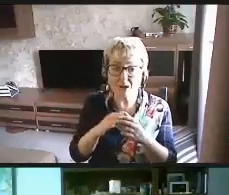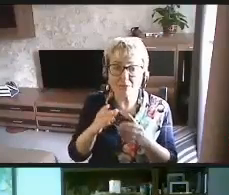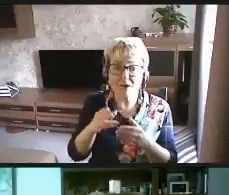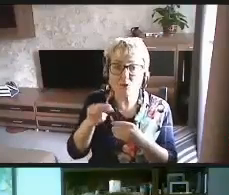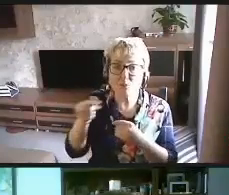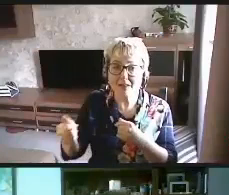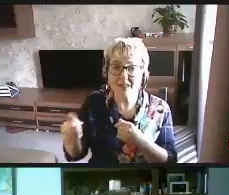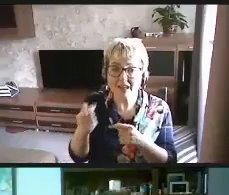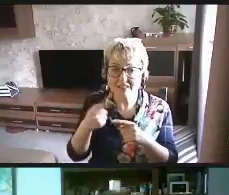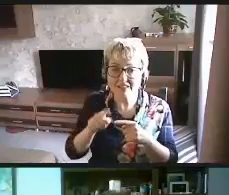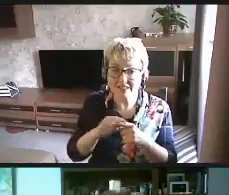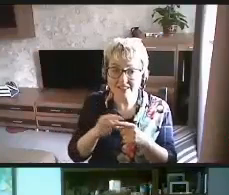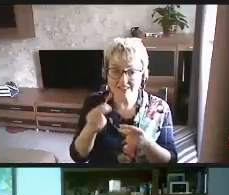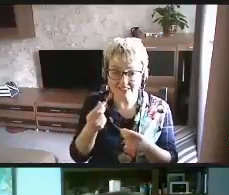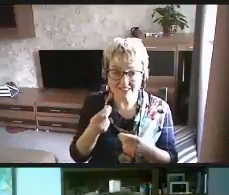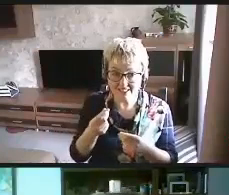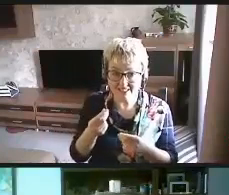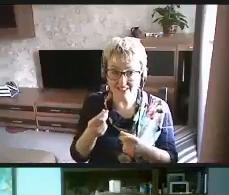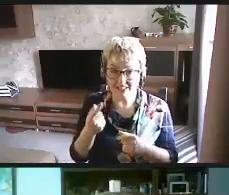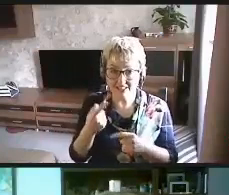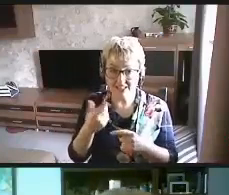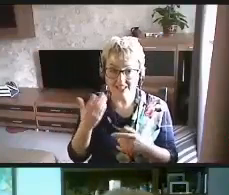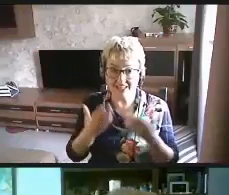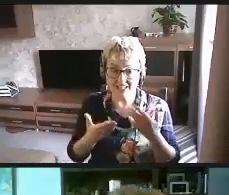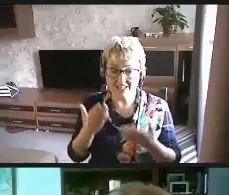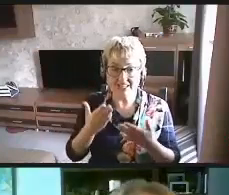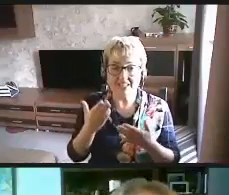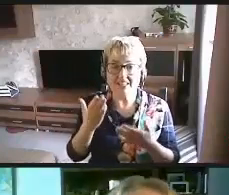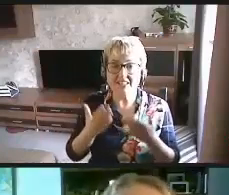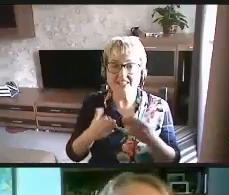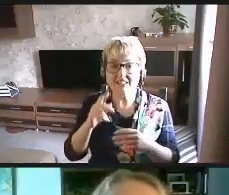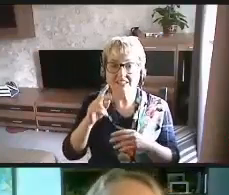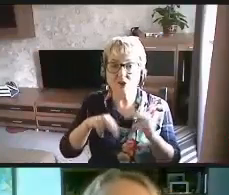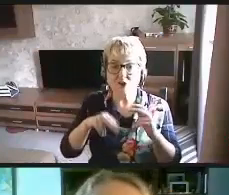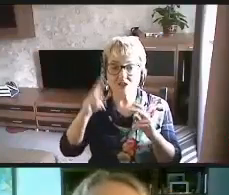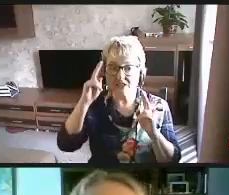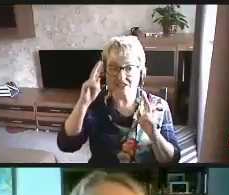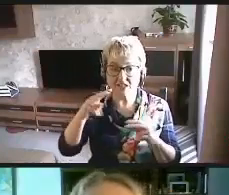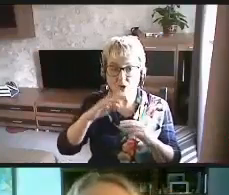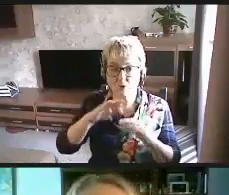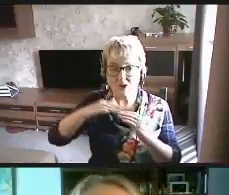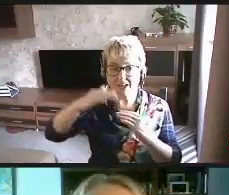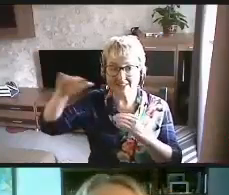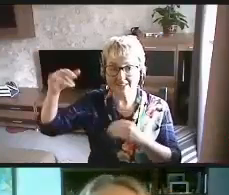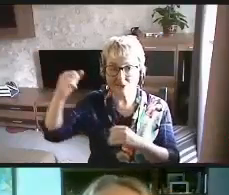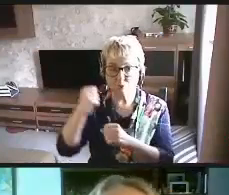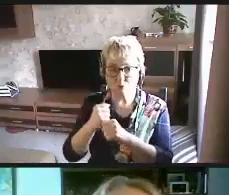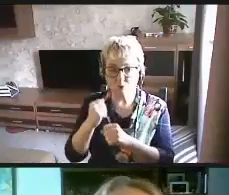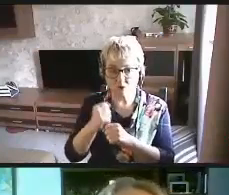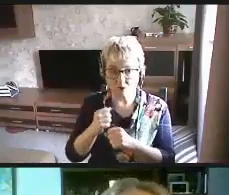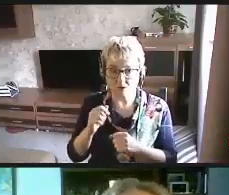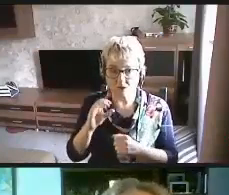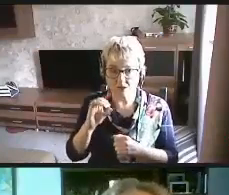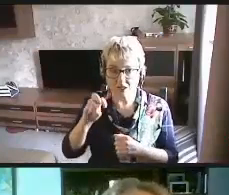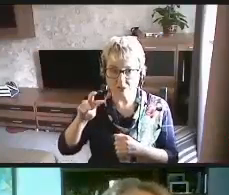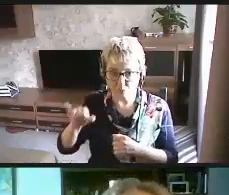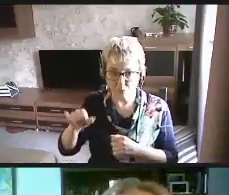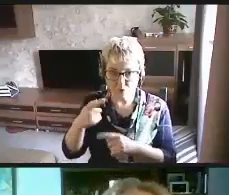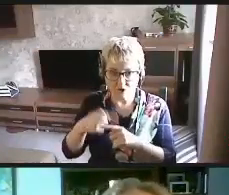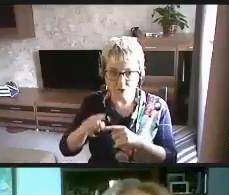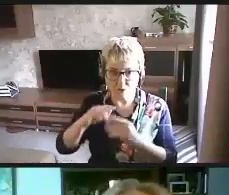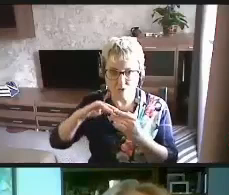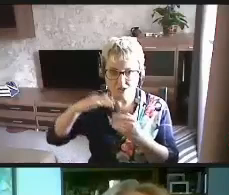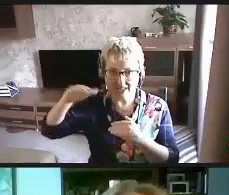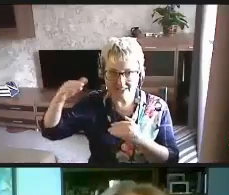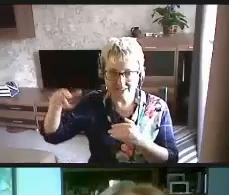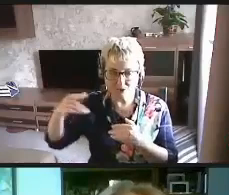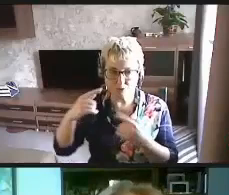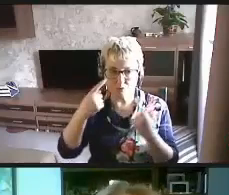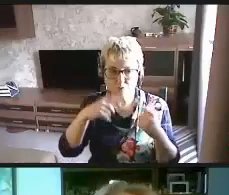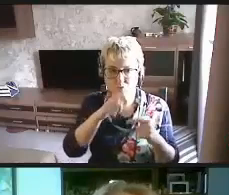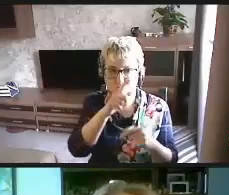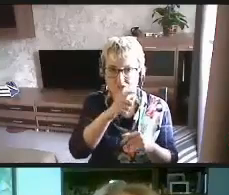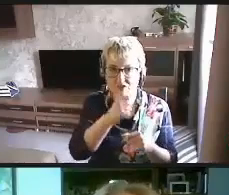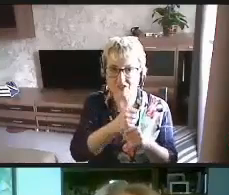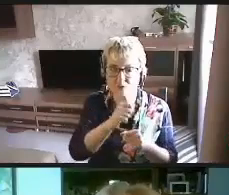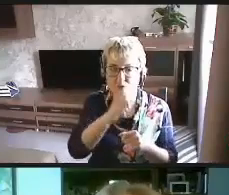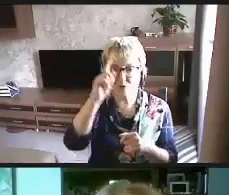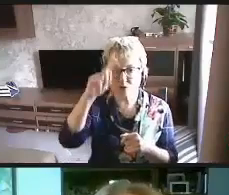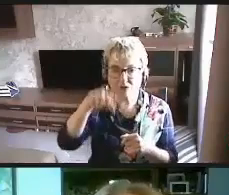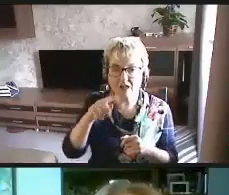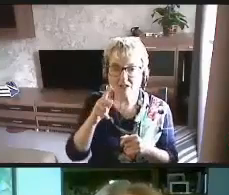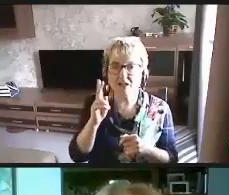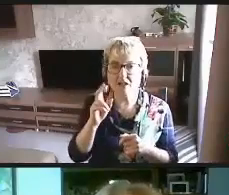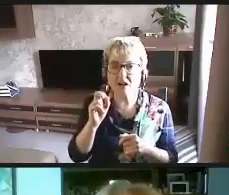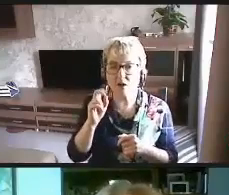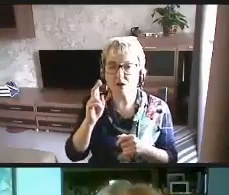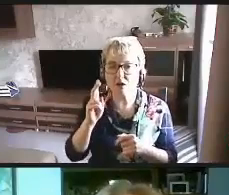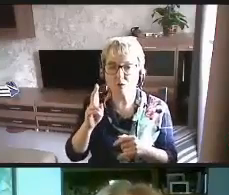и платит за это деньги. Если строитель не знает, как делать лестницу, значит, ему эту лестницу делают те люди, которые знают и